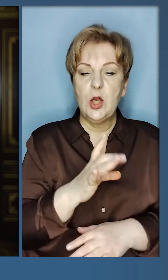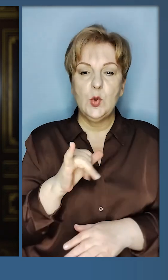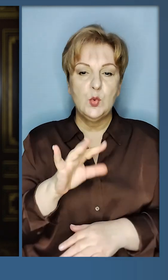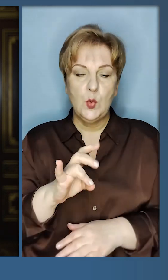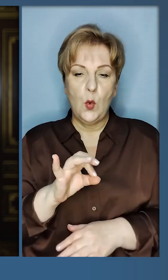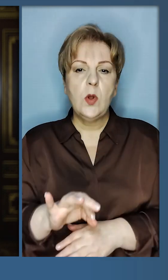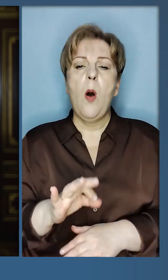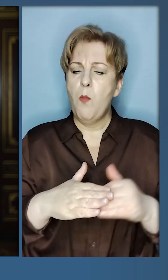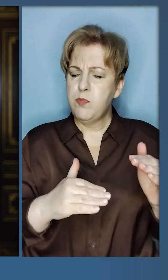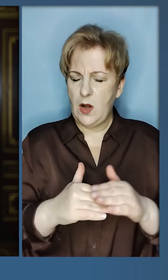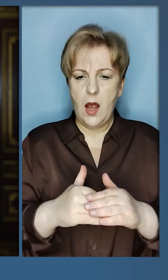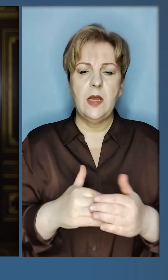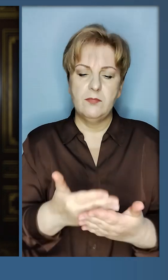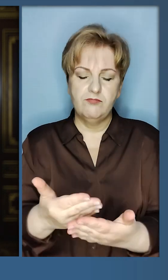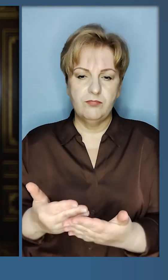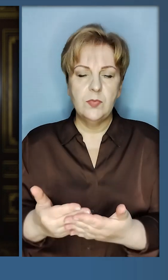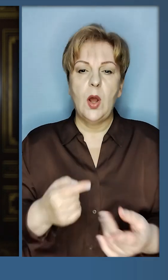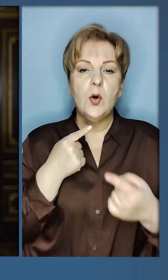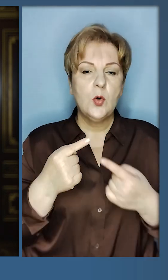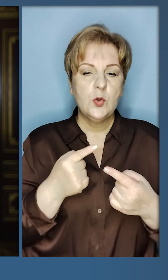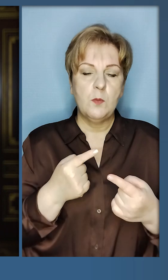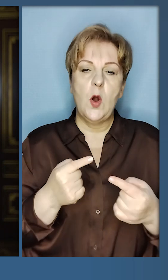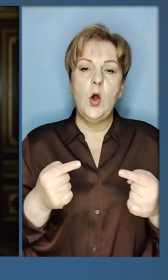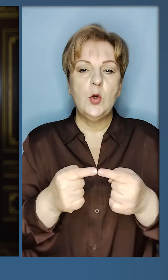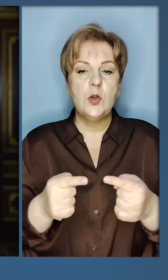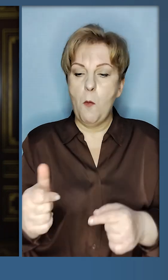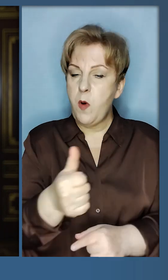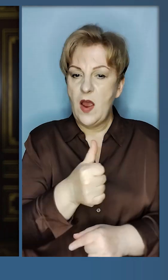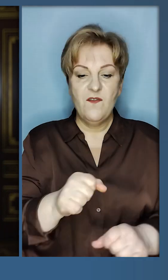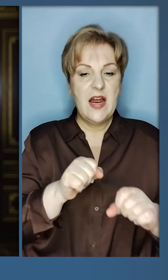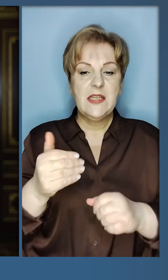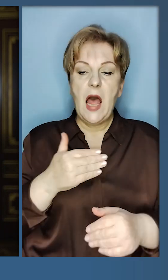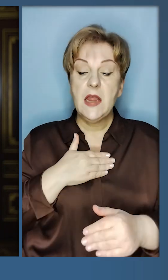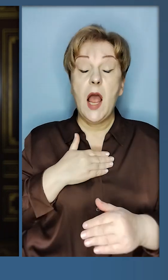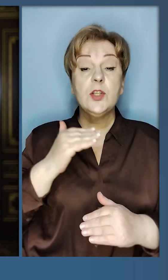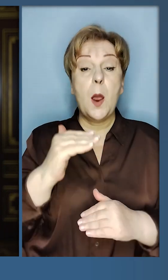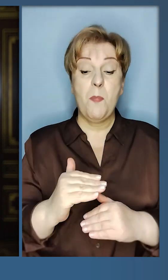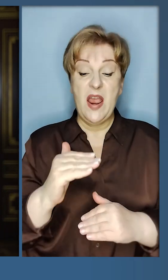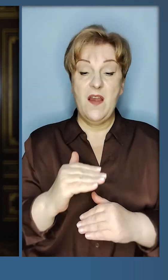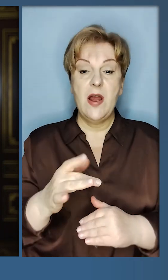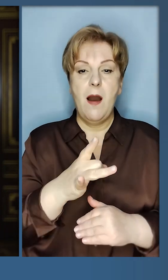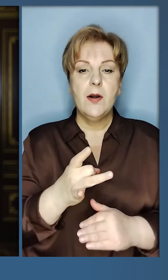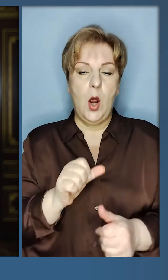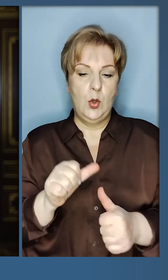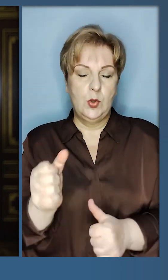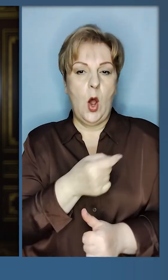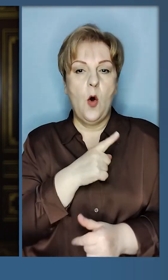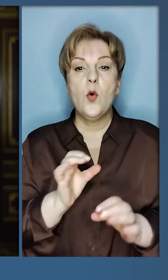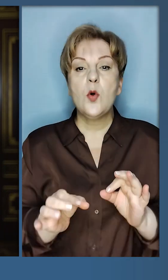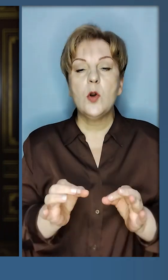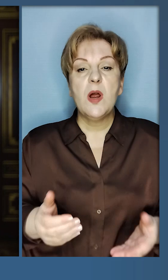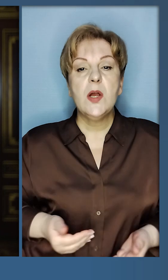завжди, цілком практична розмова, чітка. Першочергово про захист наших південних районів, зокрема Одеси,